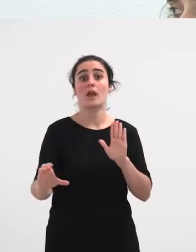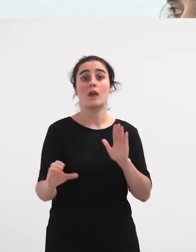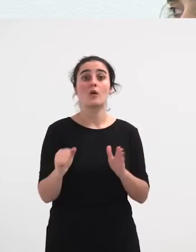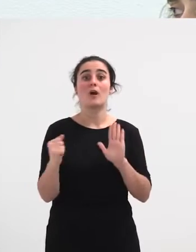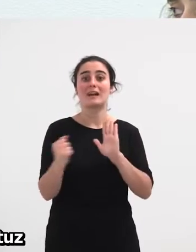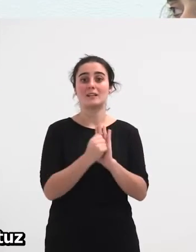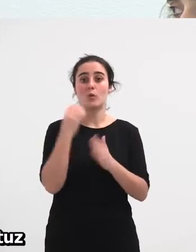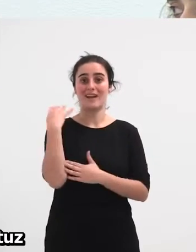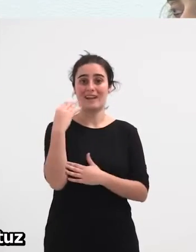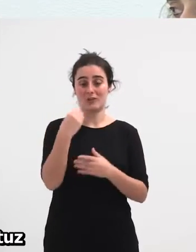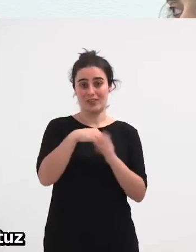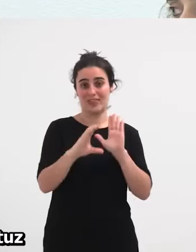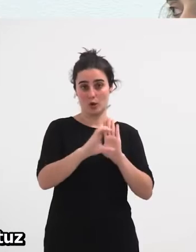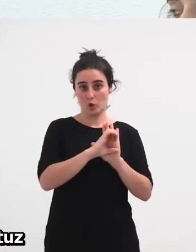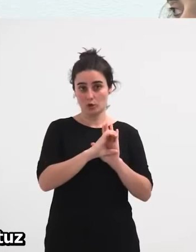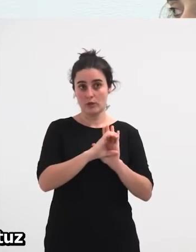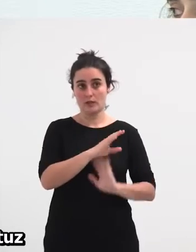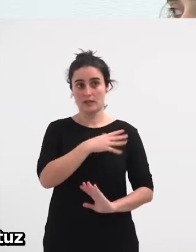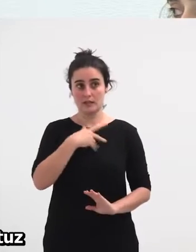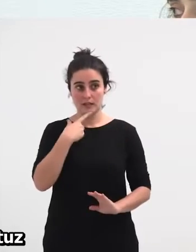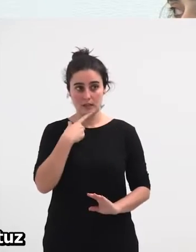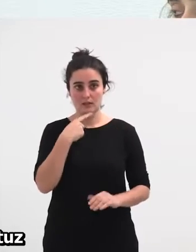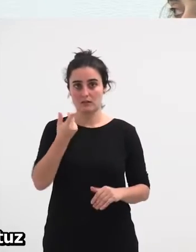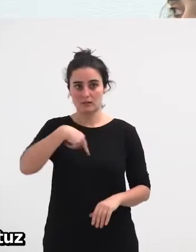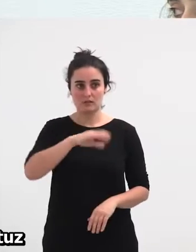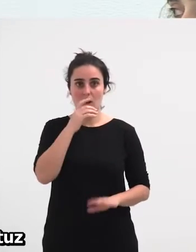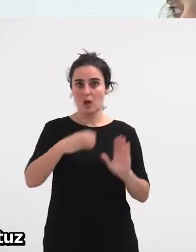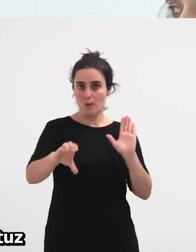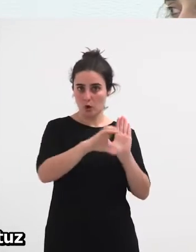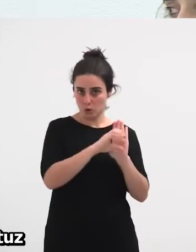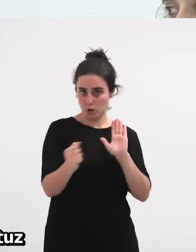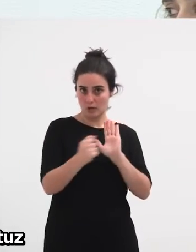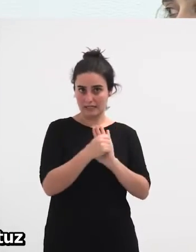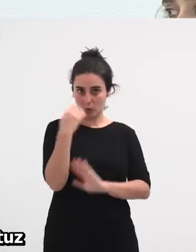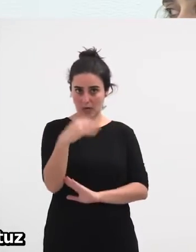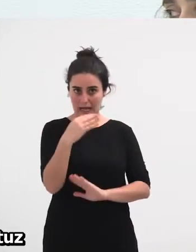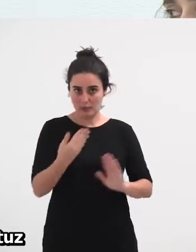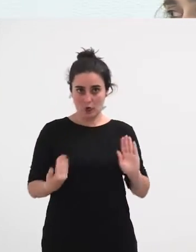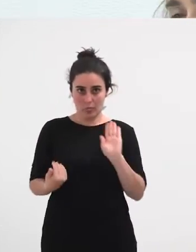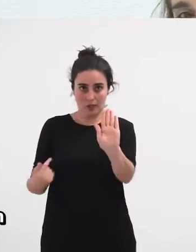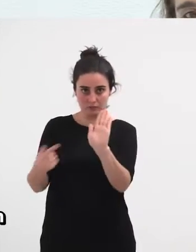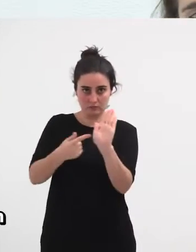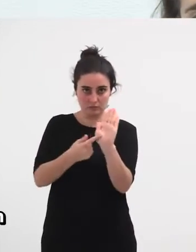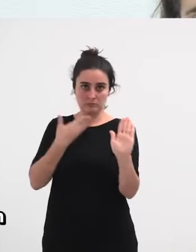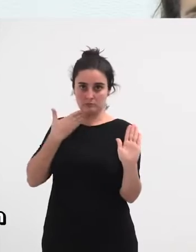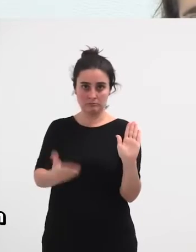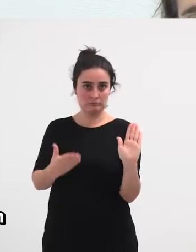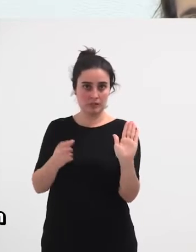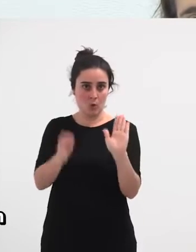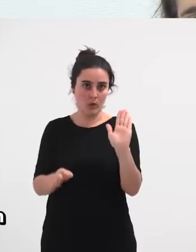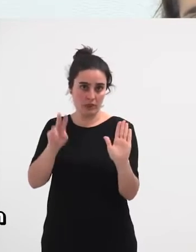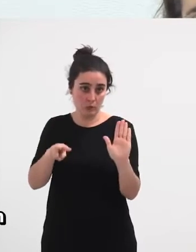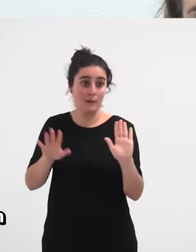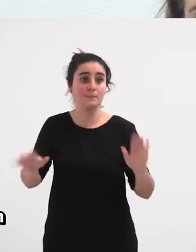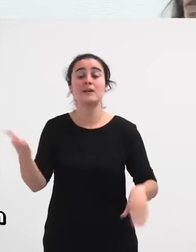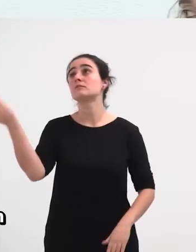artikulua. Osa, gaur egun ezginak ejungo konstituzioaren amalagugarren artikulua aldarrik atuz epaitegi batera, baina,